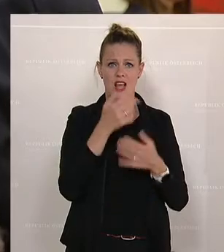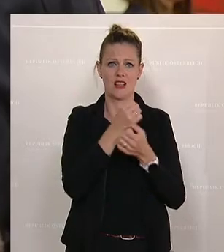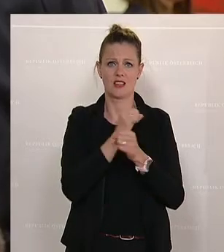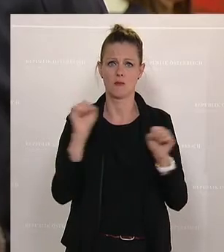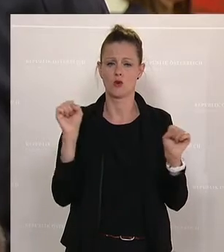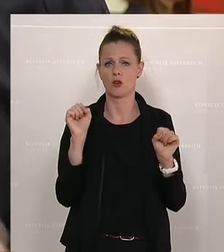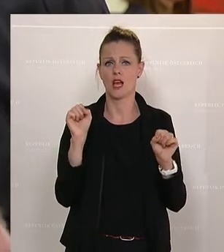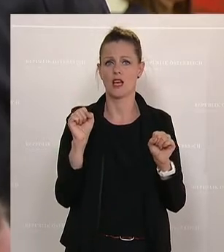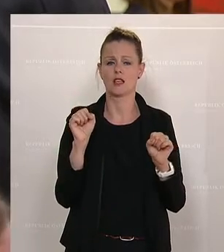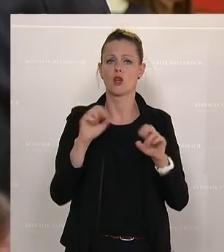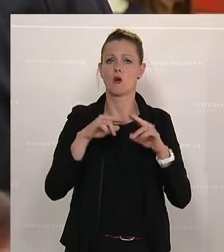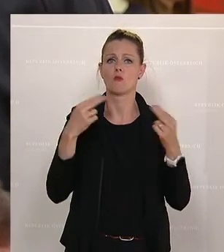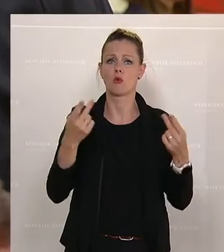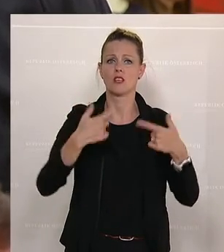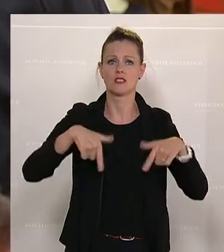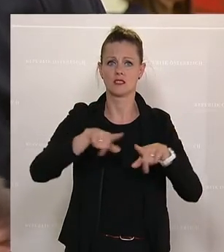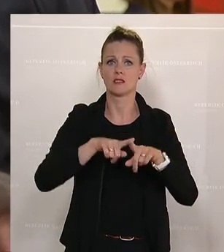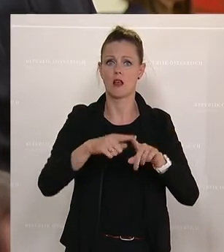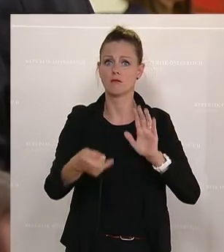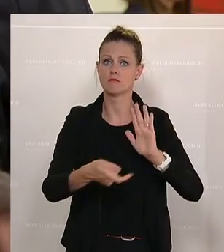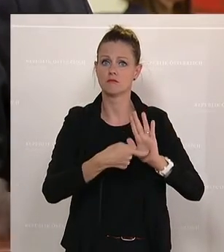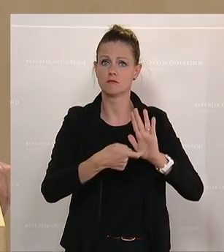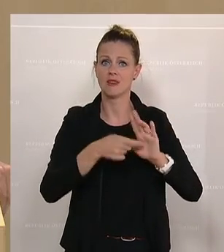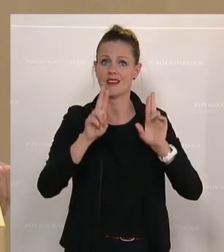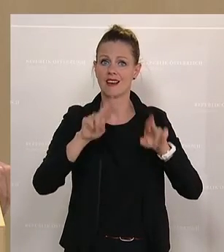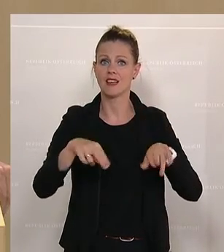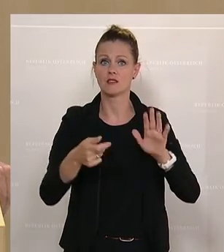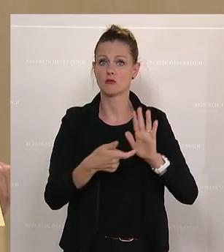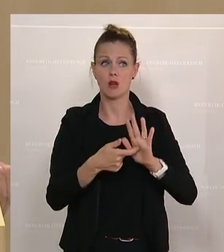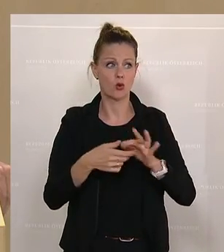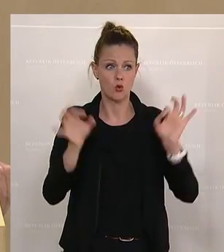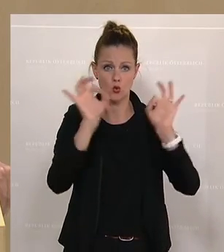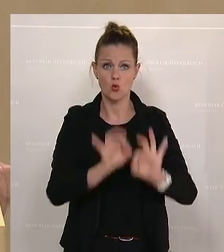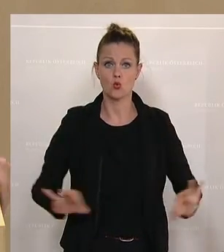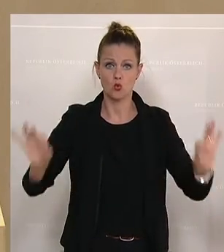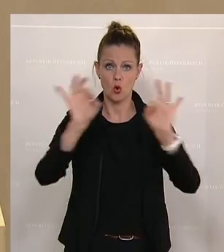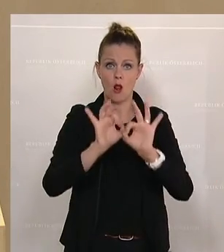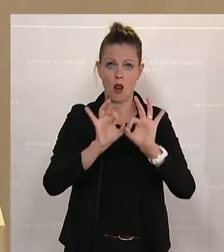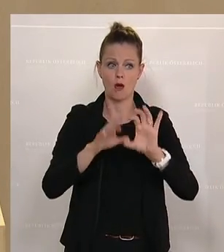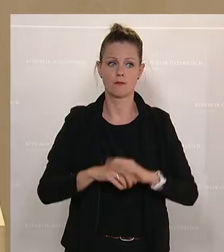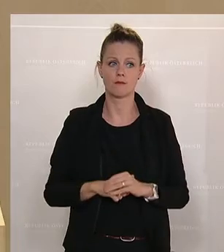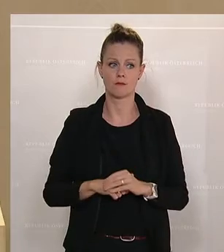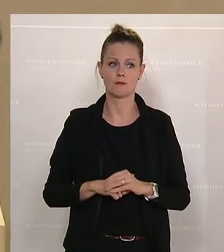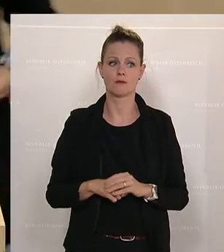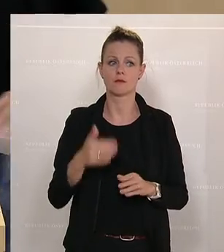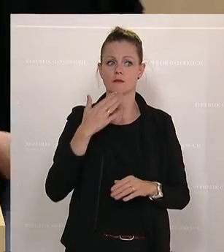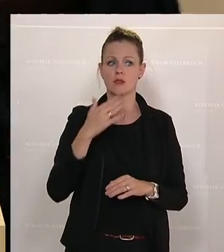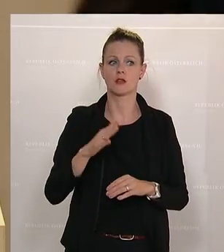Bundesland den Rechtsanspruch eingebracht oder eingefordert. Danke. Danke.